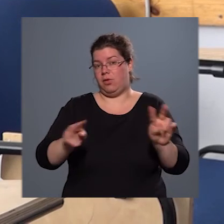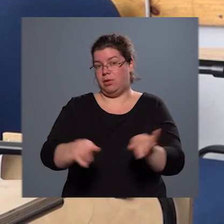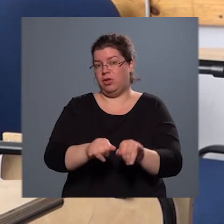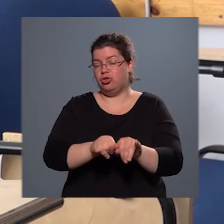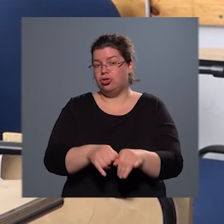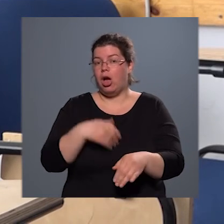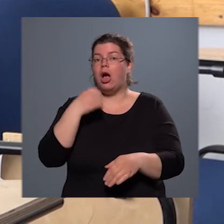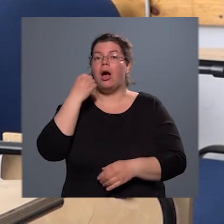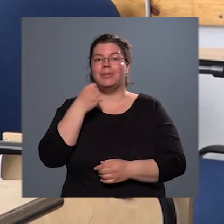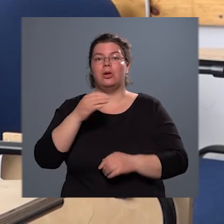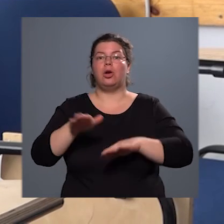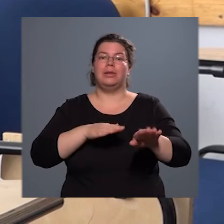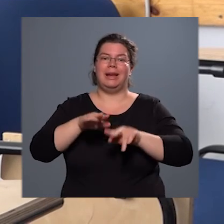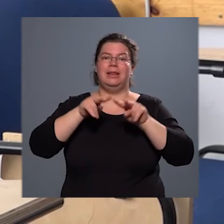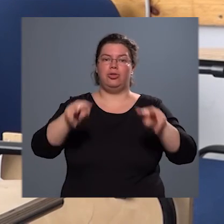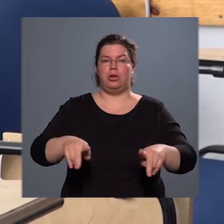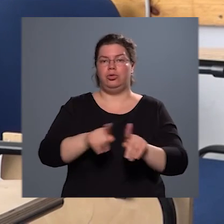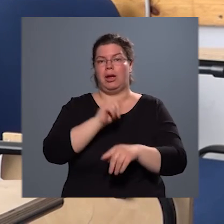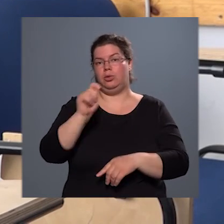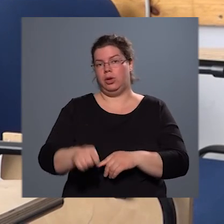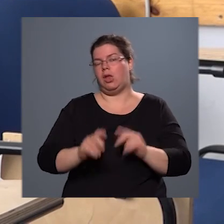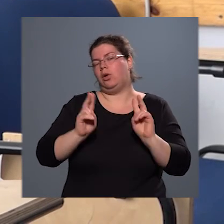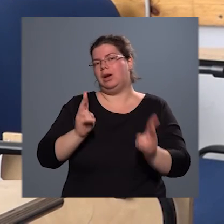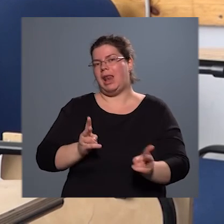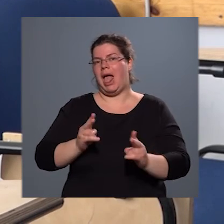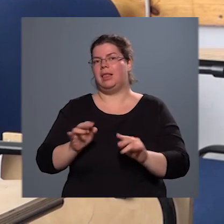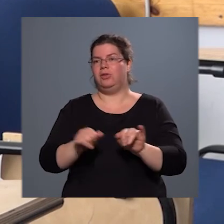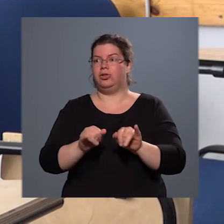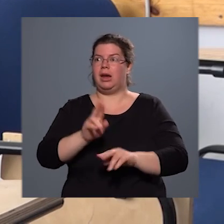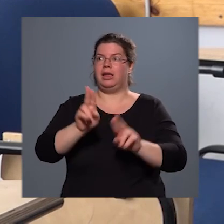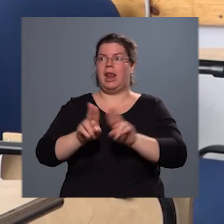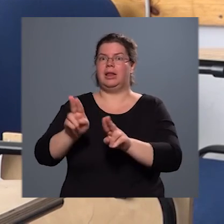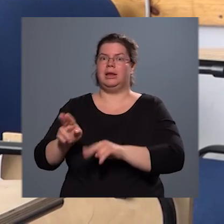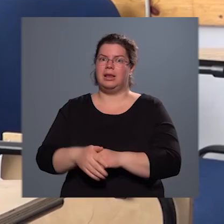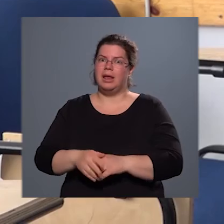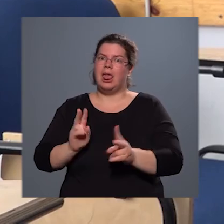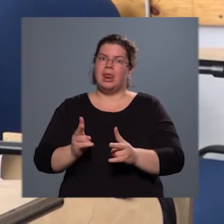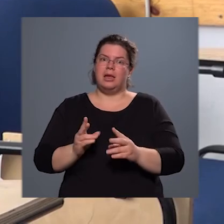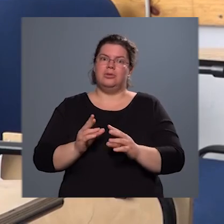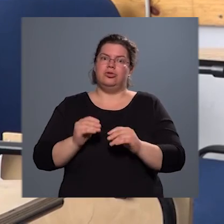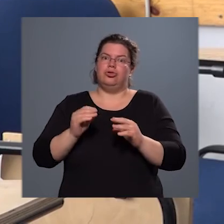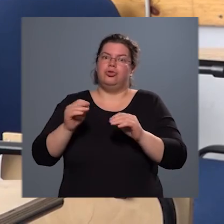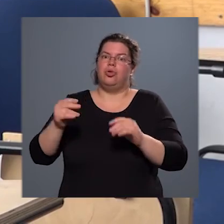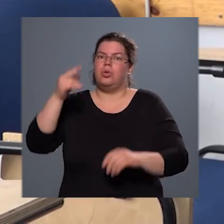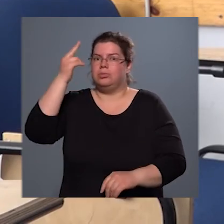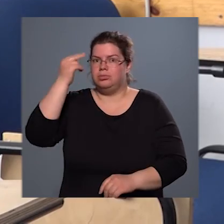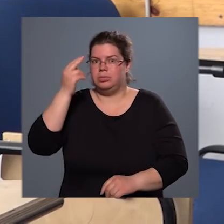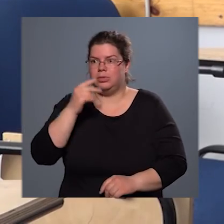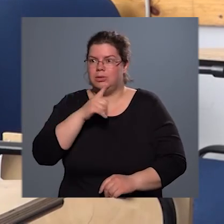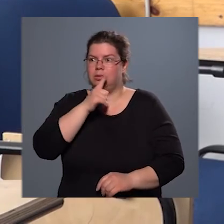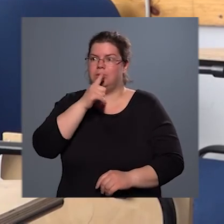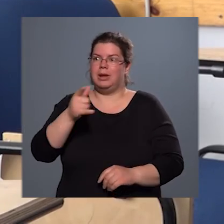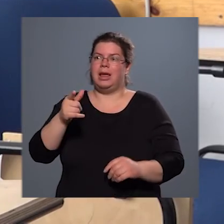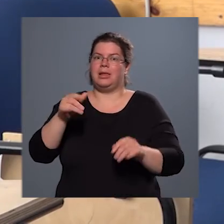közlegedési hatóság úgy dönt, akkor lehet vizsgára jelenteni a tanulókat, tehát lehet, hogy eléggé föl lesznek halmozó a vizsgák is, tehát